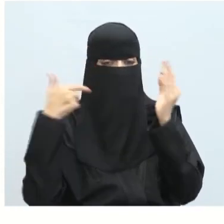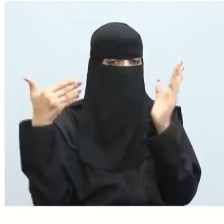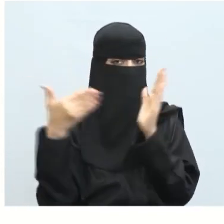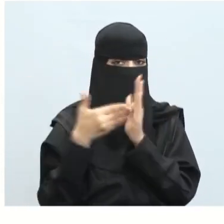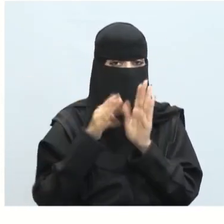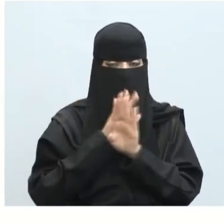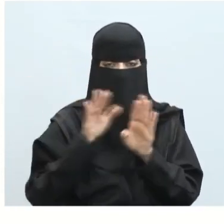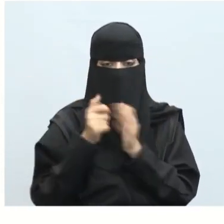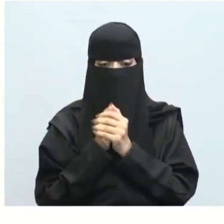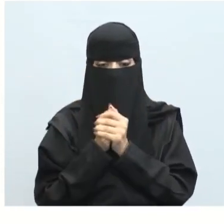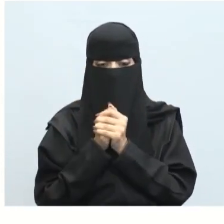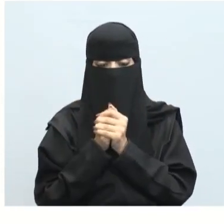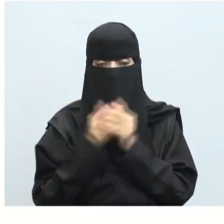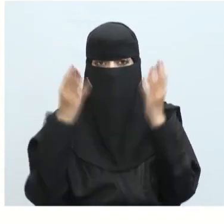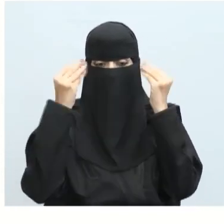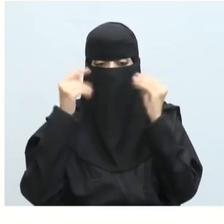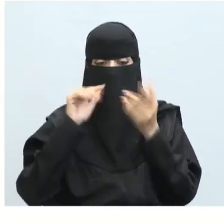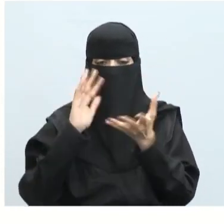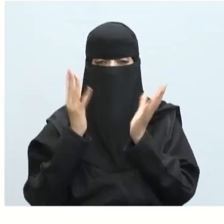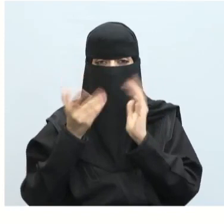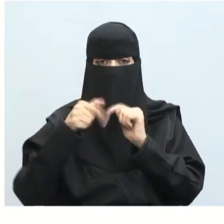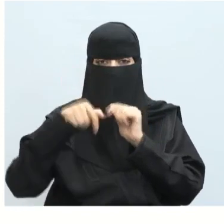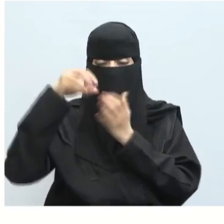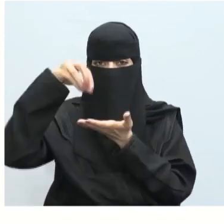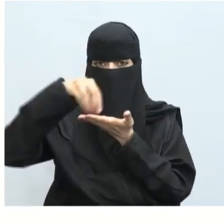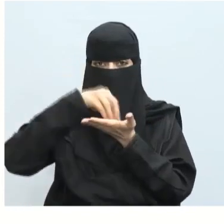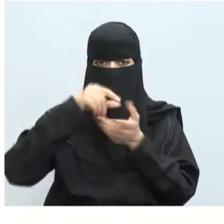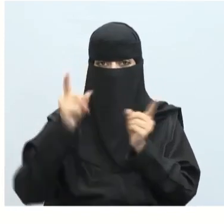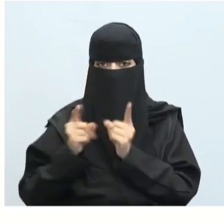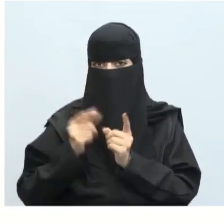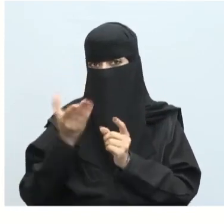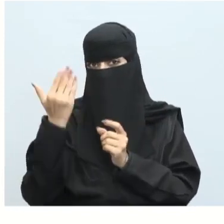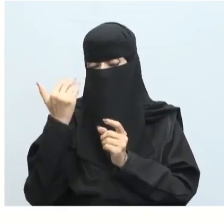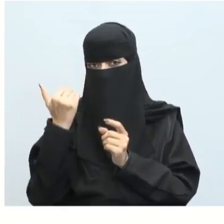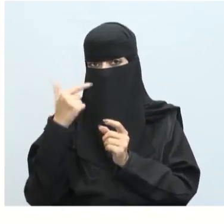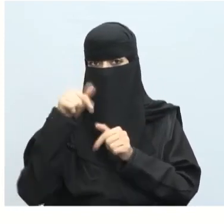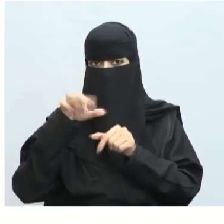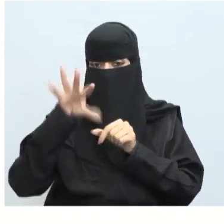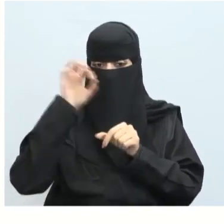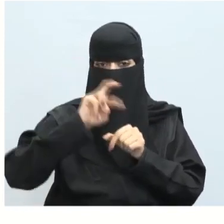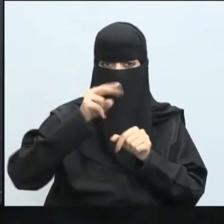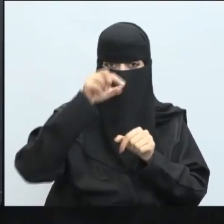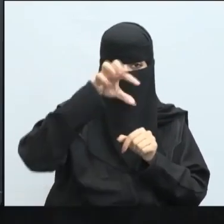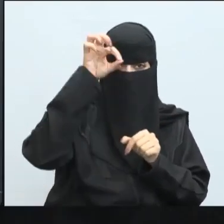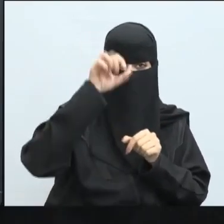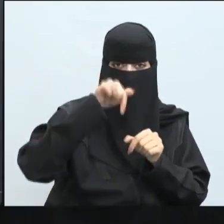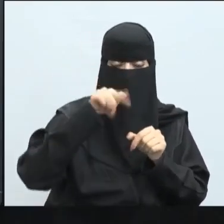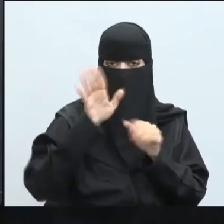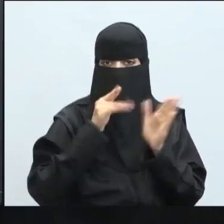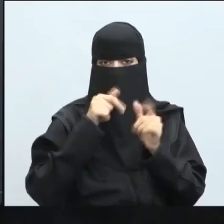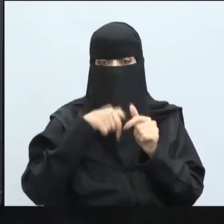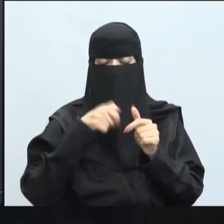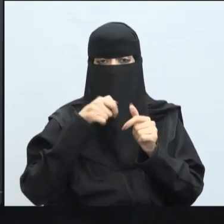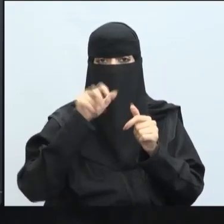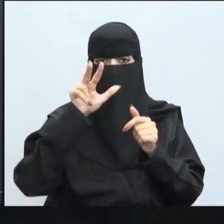الأخيرة في تطبيقك معلومات حول المعلم المحدد من الشاشة السابقة بعد أن اختار العميل اختار المصمك أو